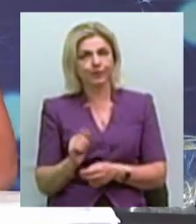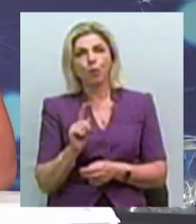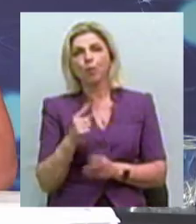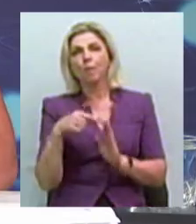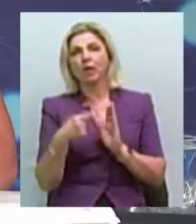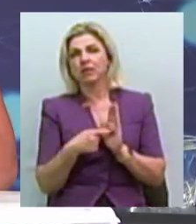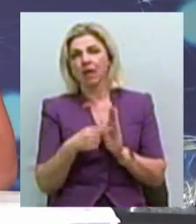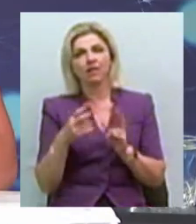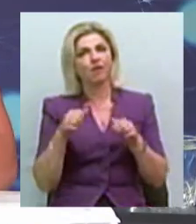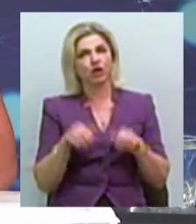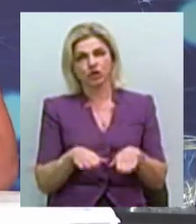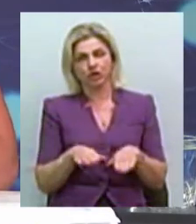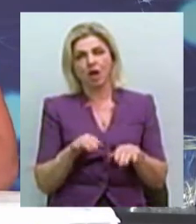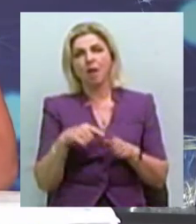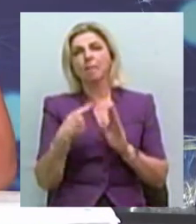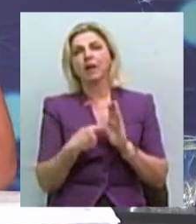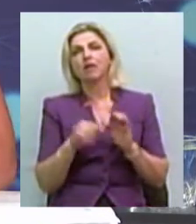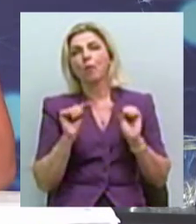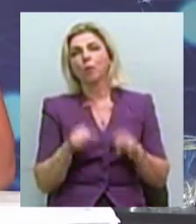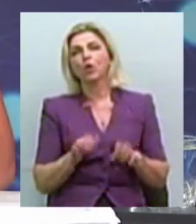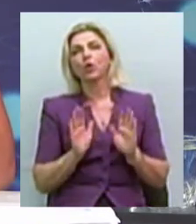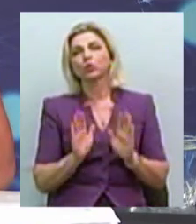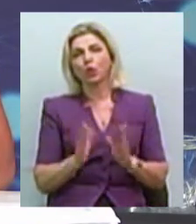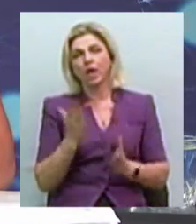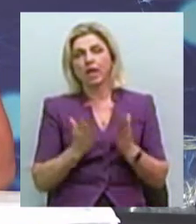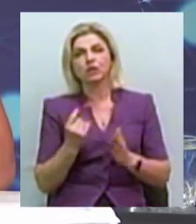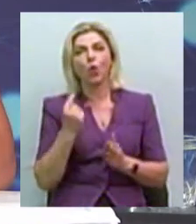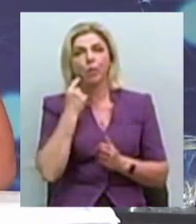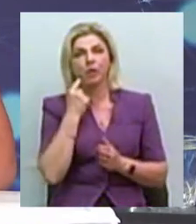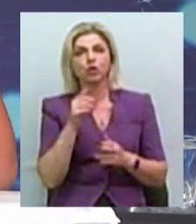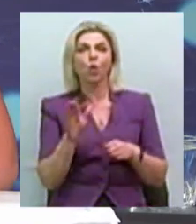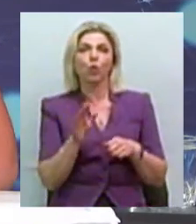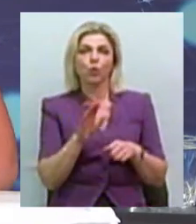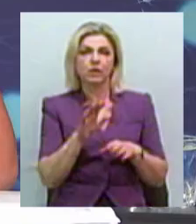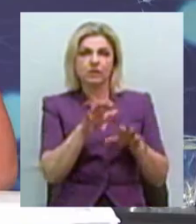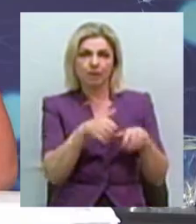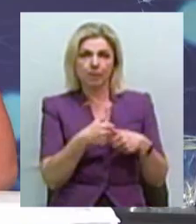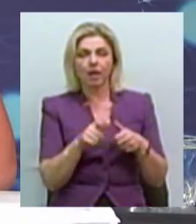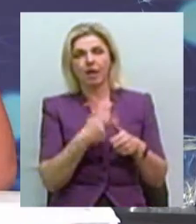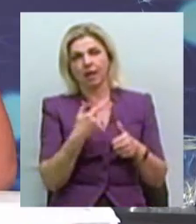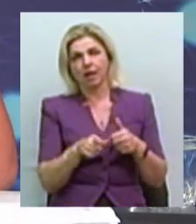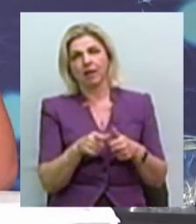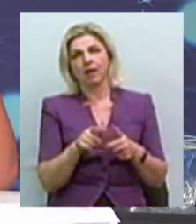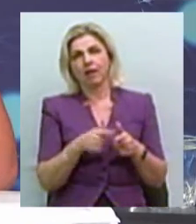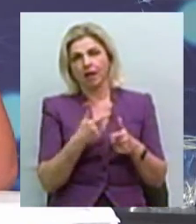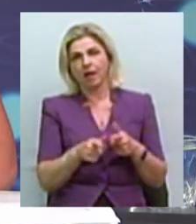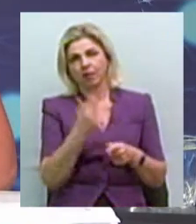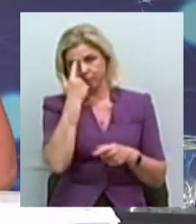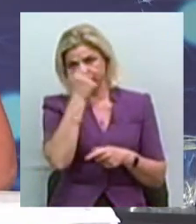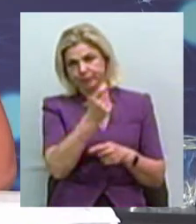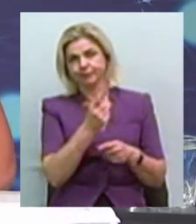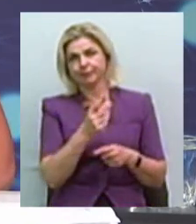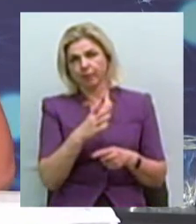питання не вирішувалось. Тобто, питання могло вирішитись тільки в тому випадку, якщо кривдника ввеличали або давали йому якісь попереджувальні,